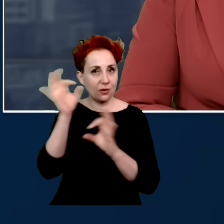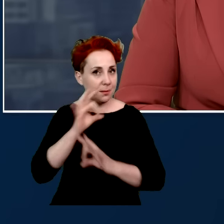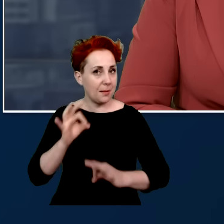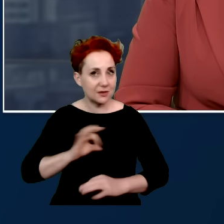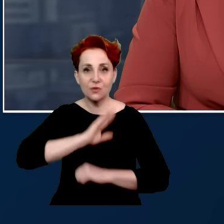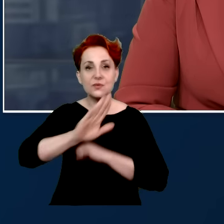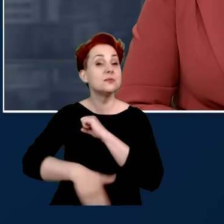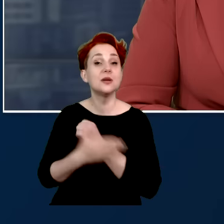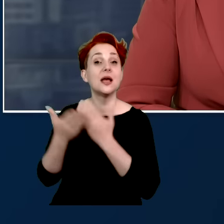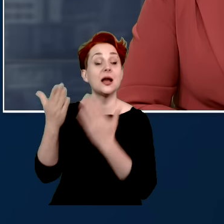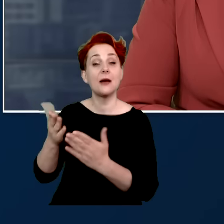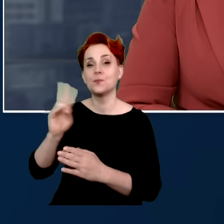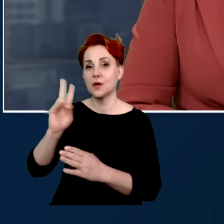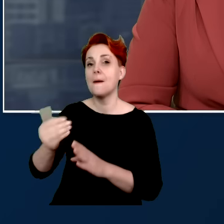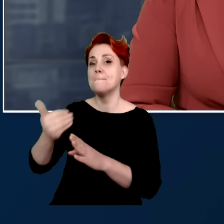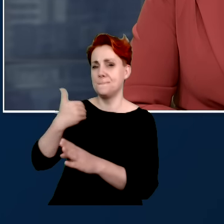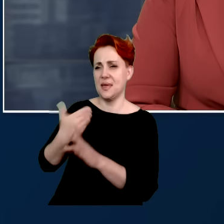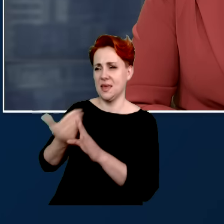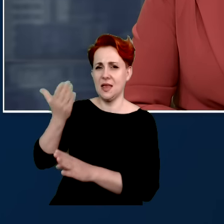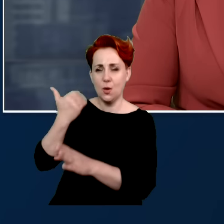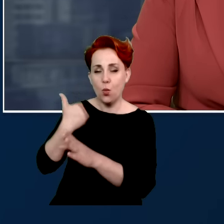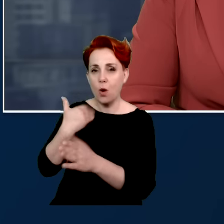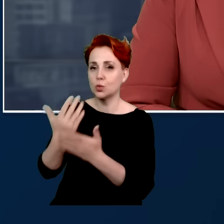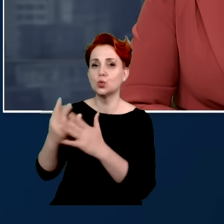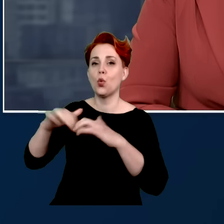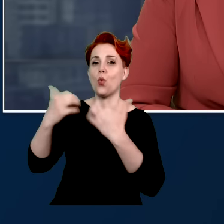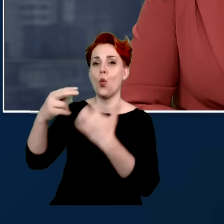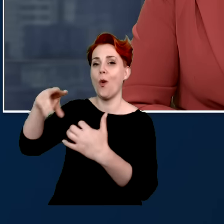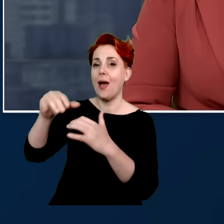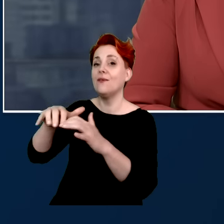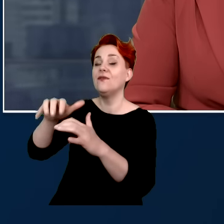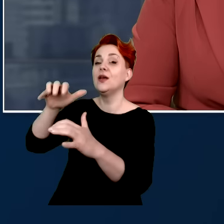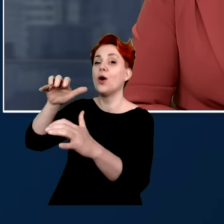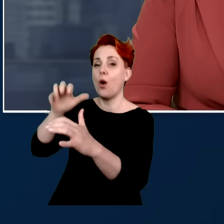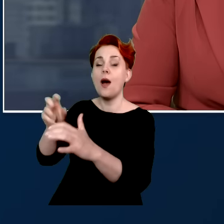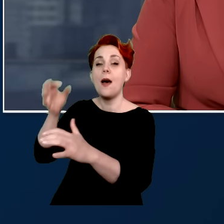była już odchodząca z Europarlamentu posłanka